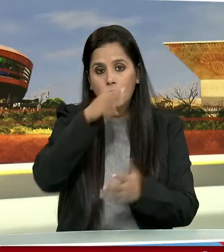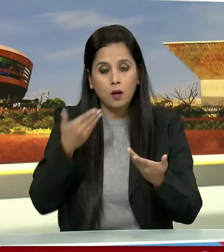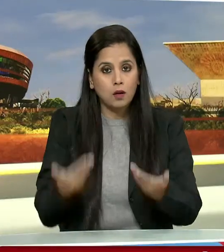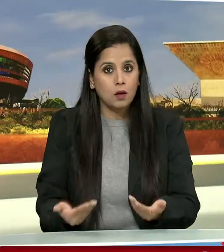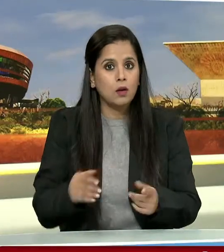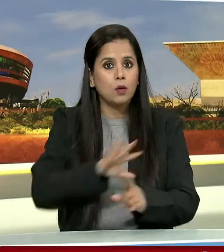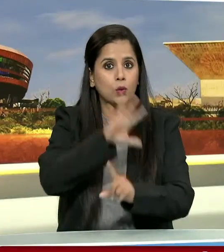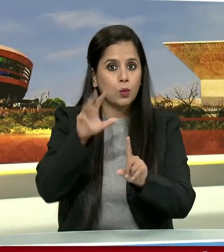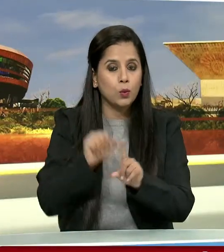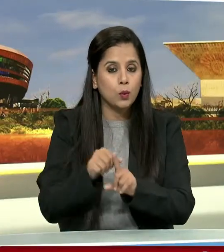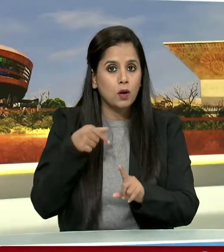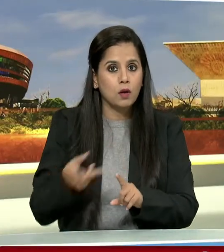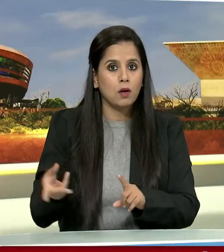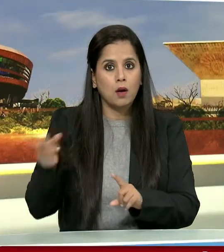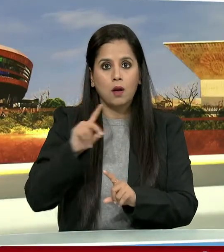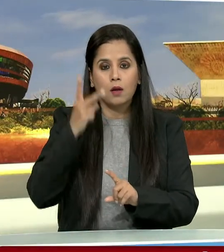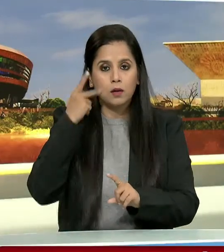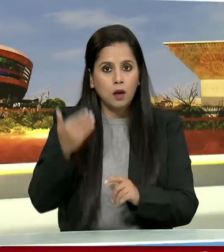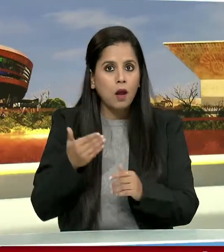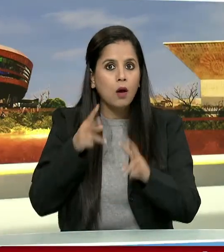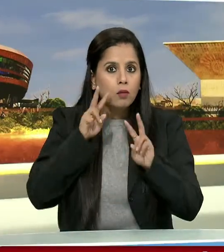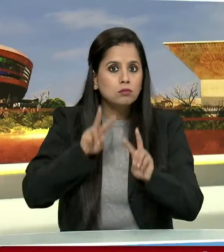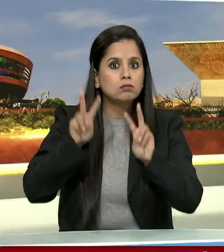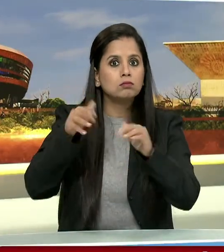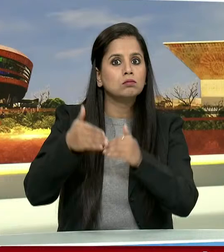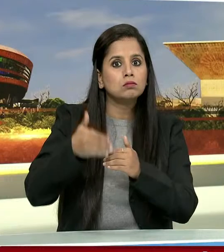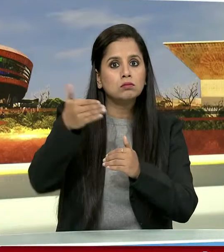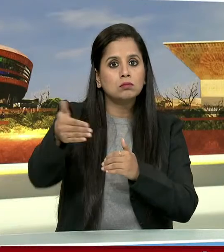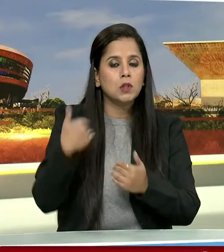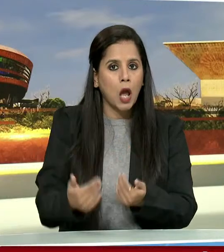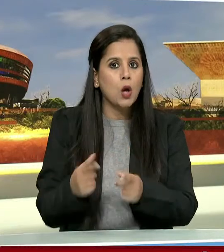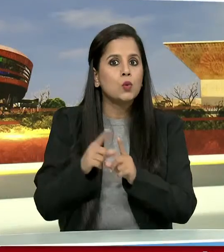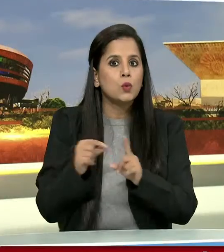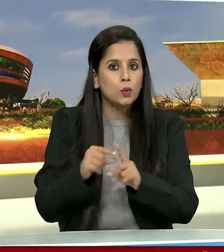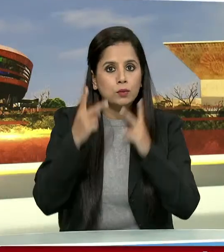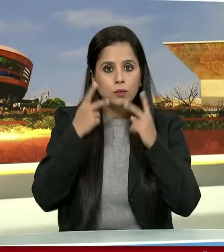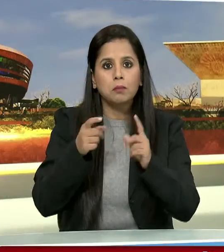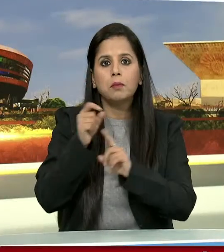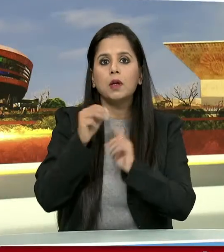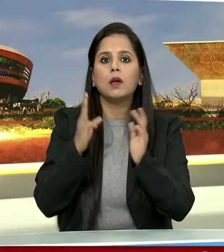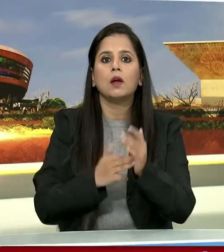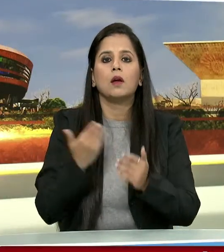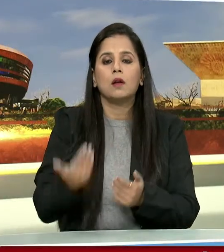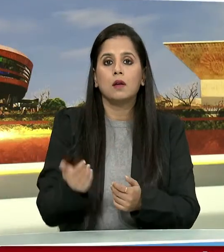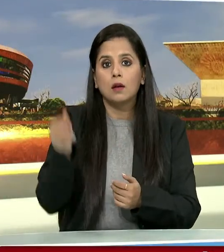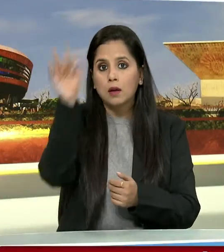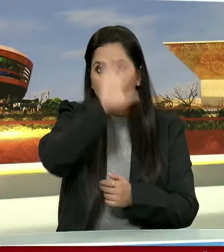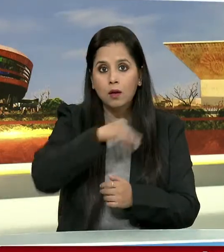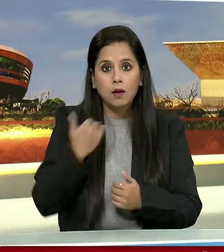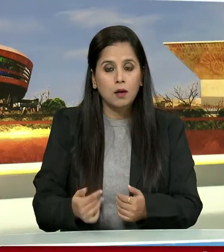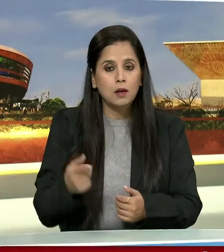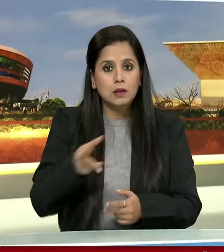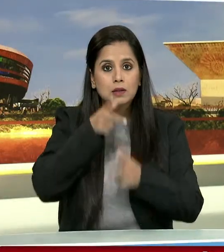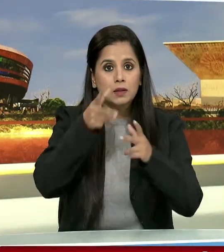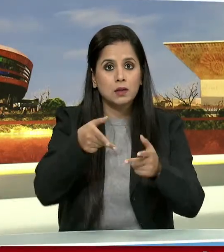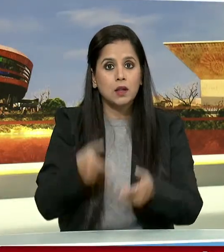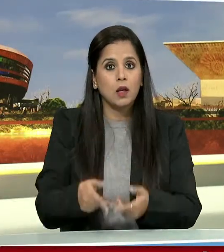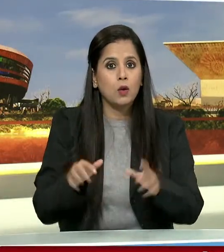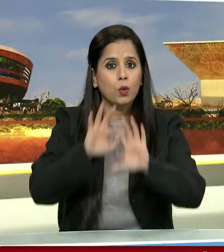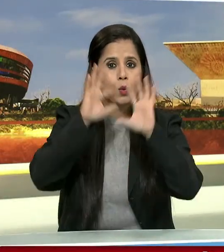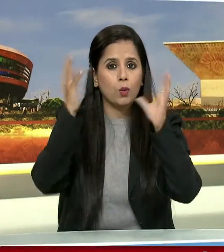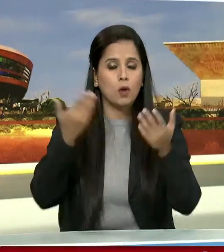सांस्कृतिक पुनर जागरन की और कर रहा है प्रवेश प्रुधान मंत्री ने भारत को बताया